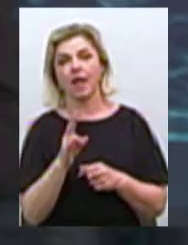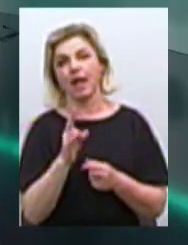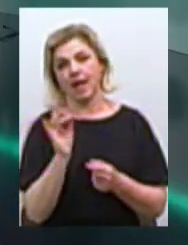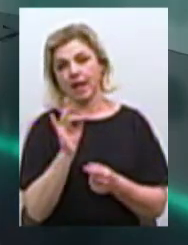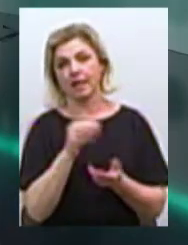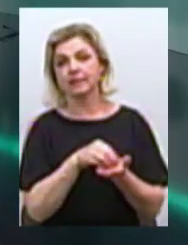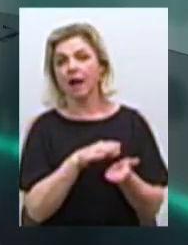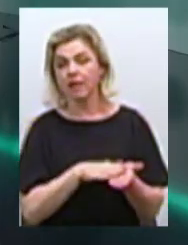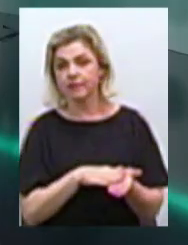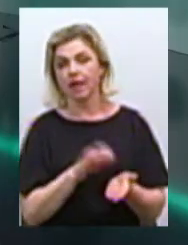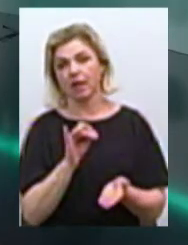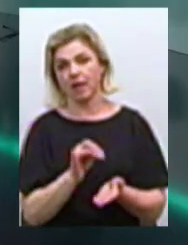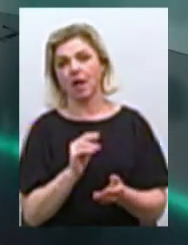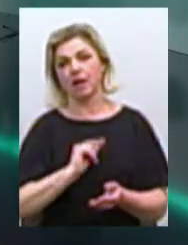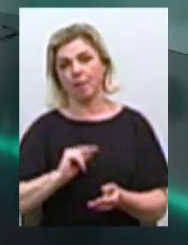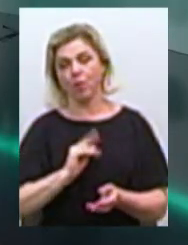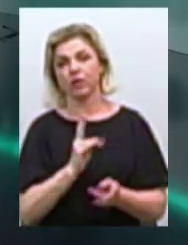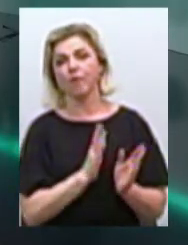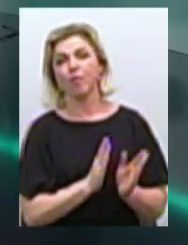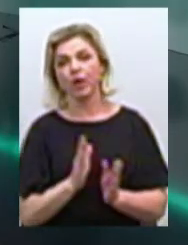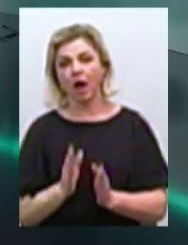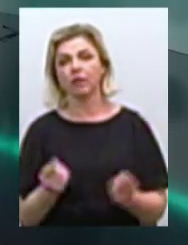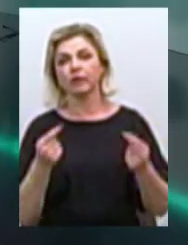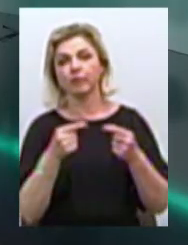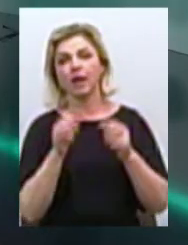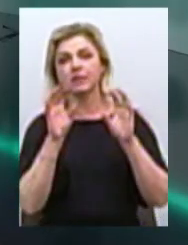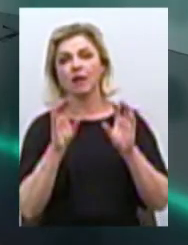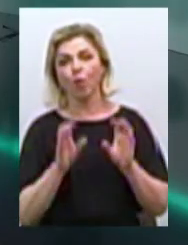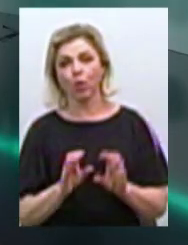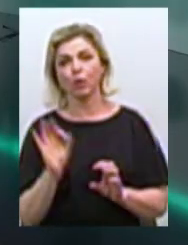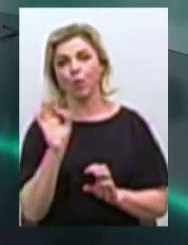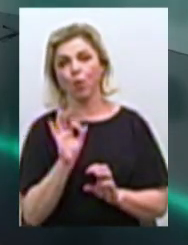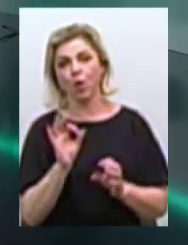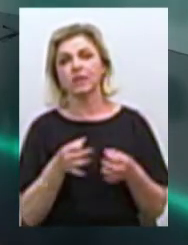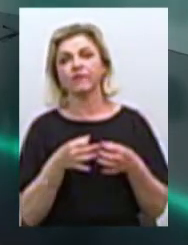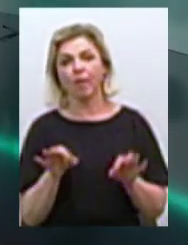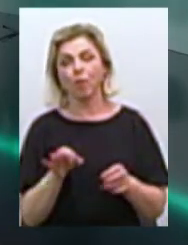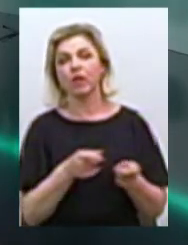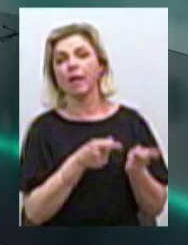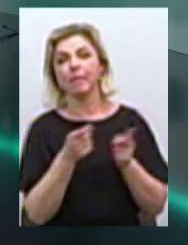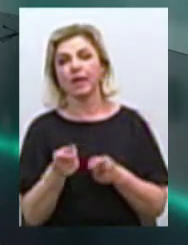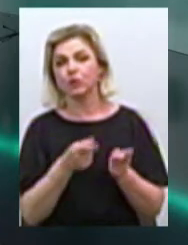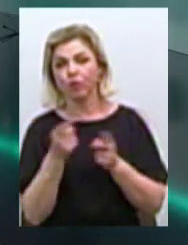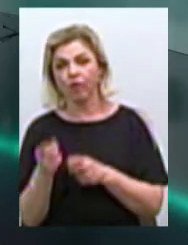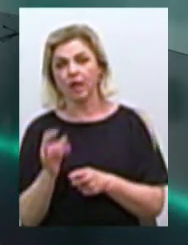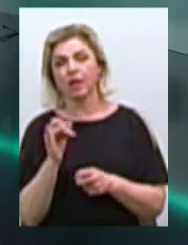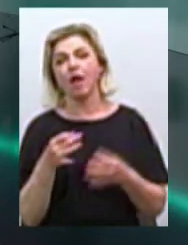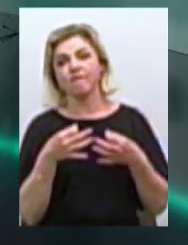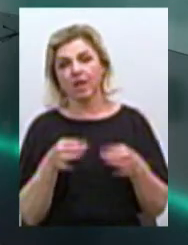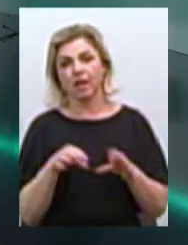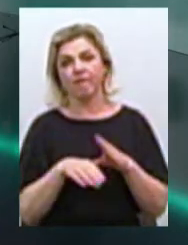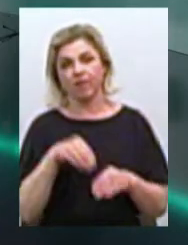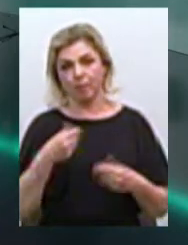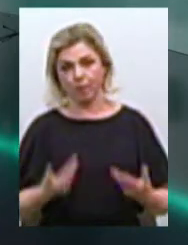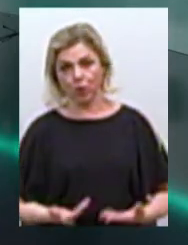порядці, в определенному закону про свободу пересування, це вільний вибір місця проживання.